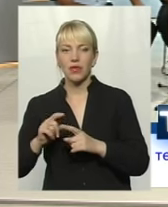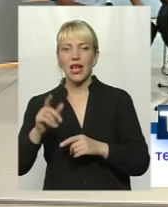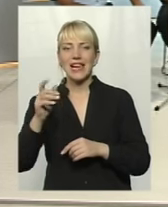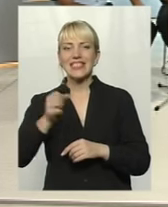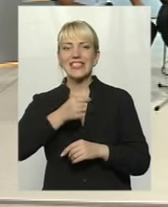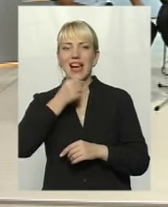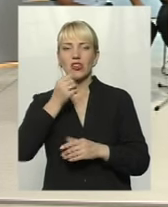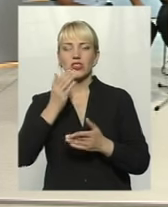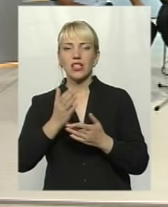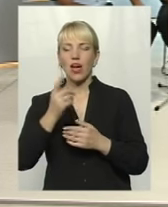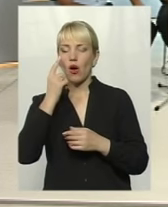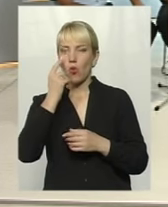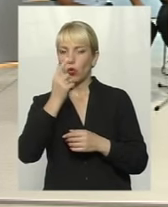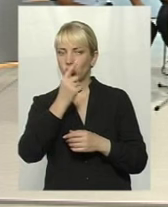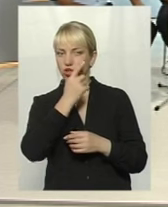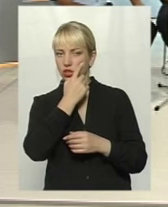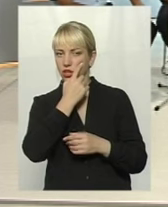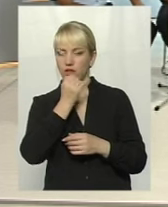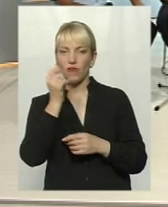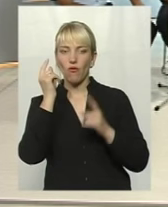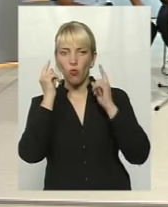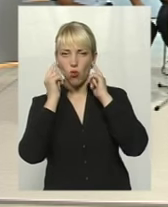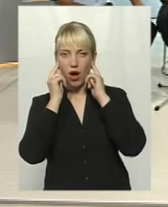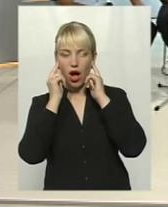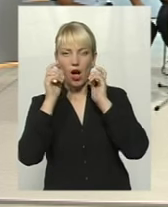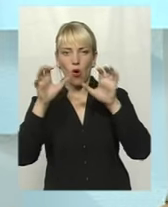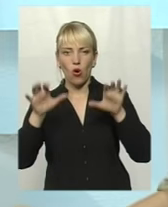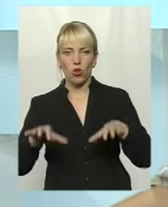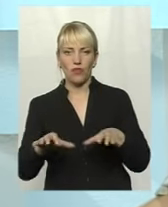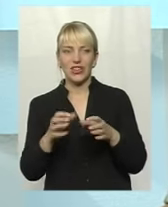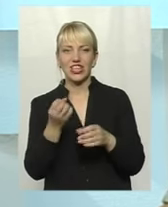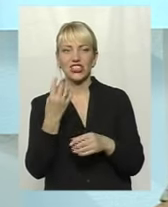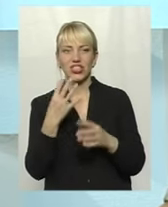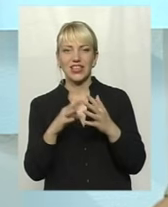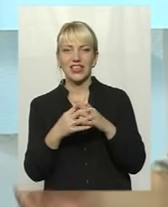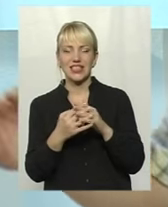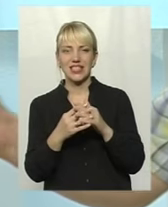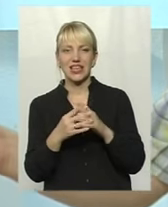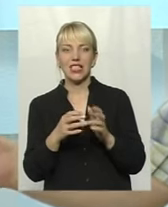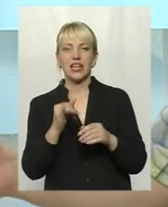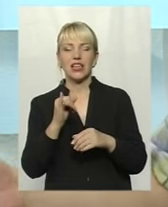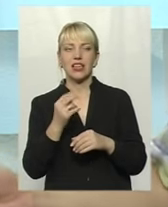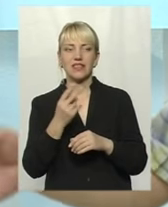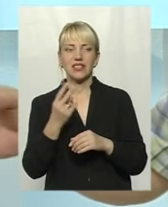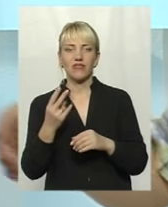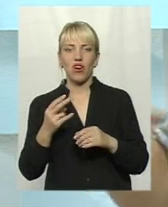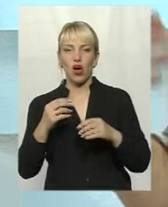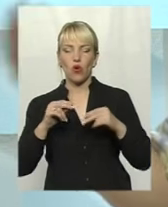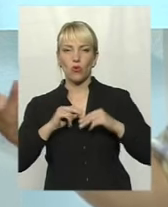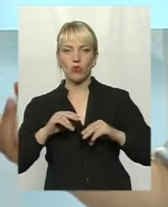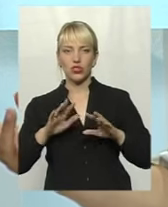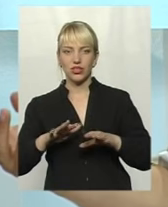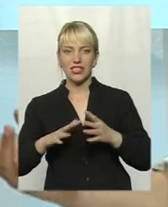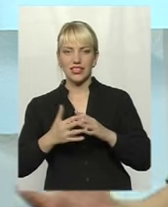голови. Скільки на території сіл? 14. 14. Тобто, беремо 14, у 22 робочих дня, значить, сільський голова має